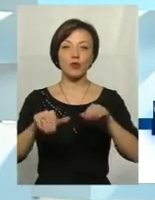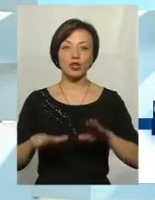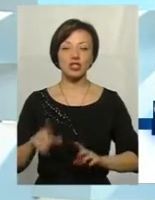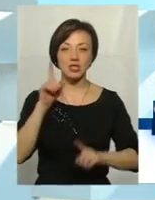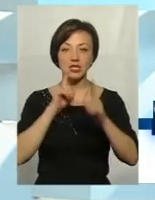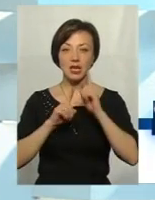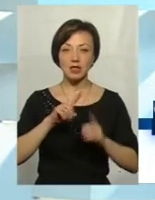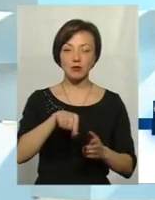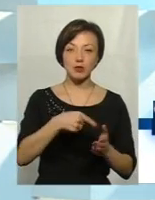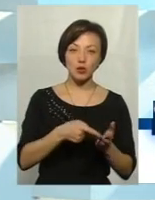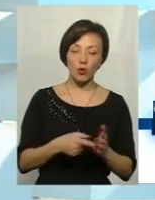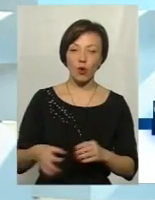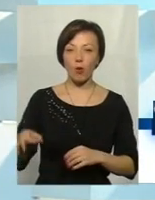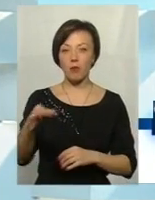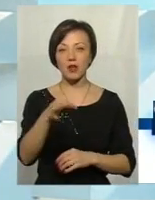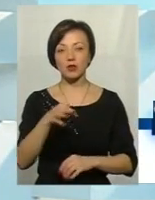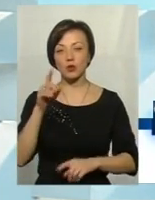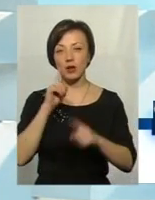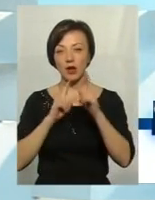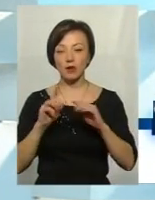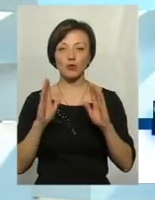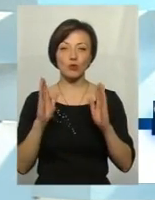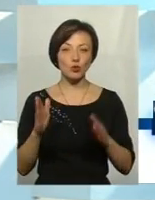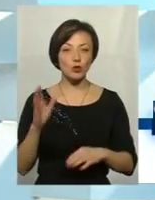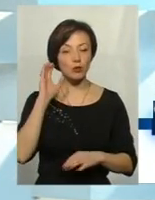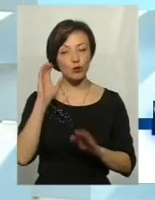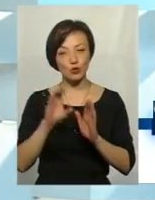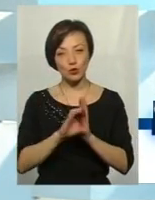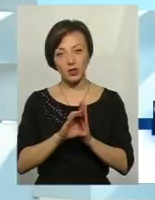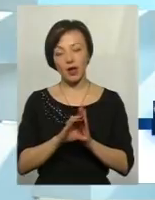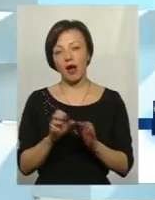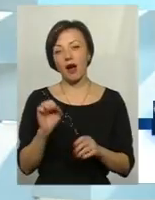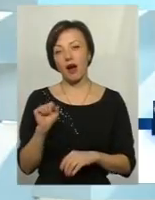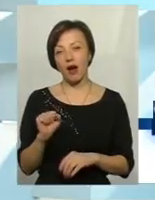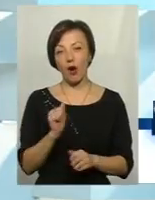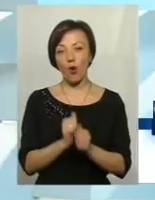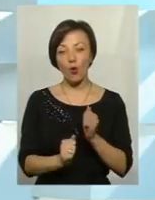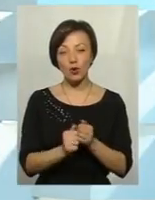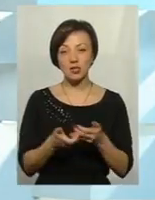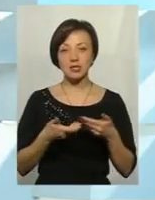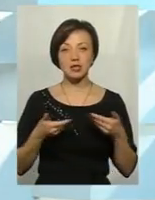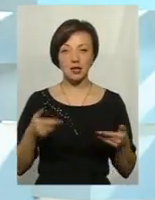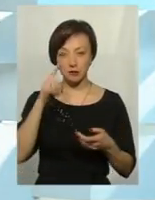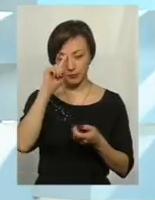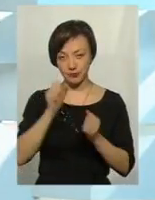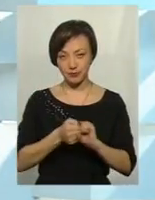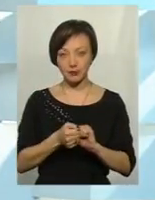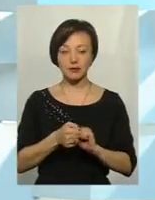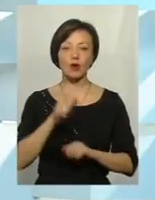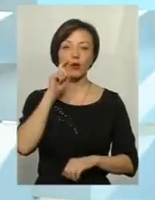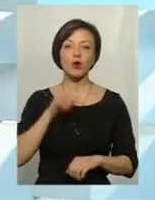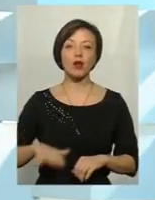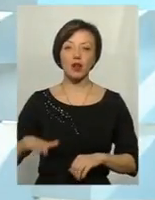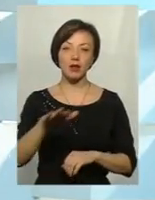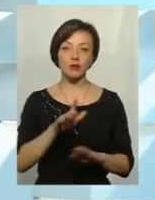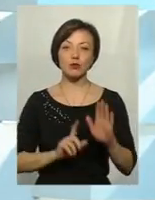Хмельницької обласної та Хмельницької міської ради таки буде почутий. А кожен із нас пам'ятатиме, що Україна